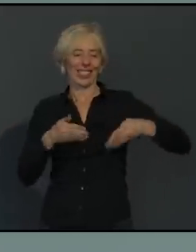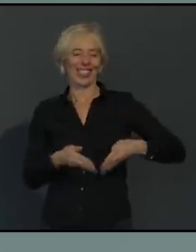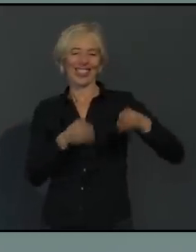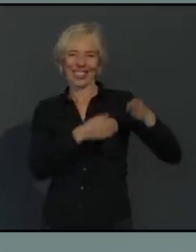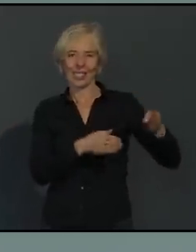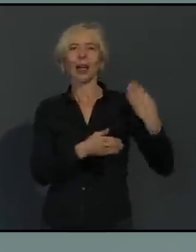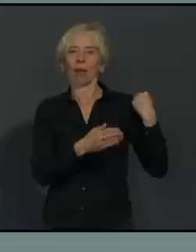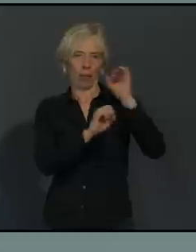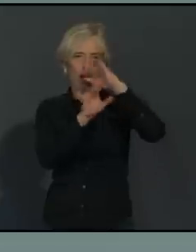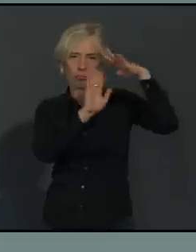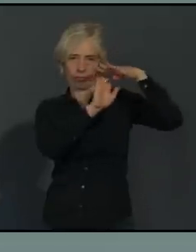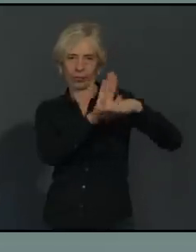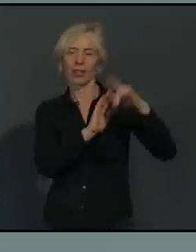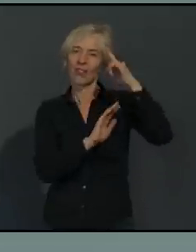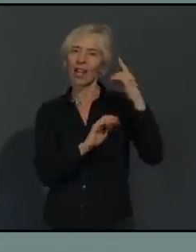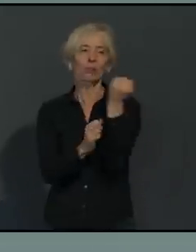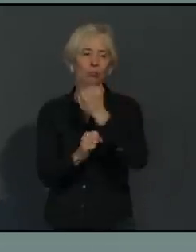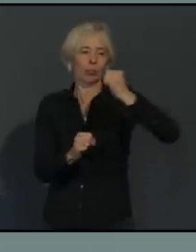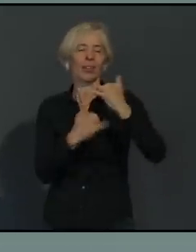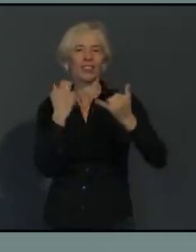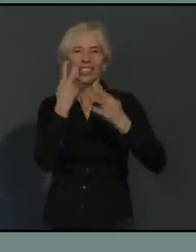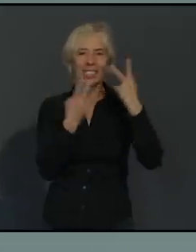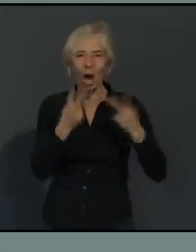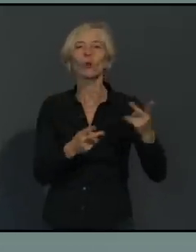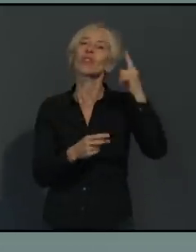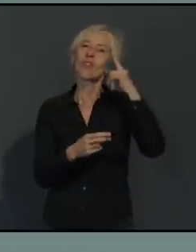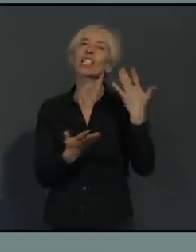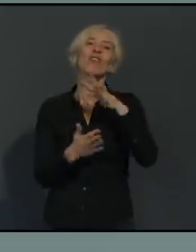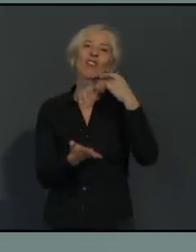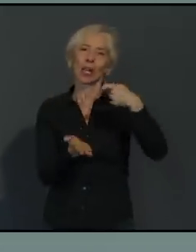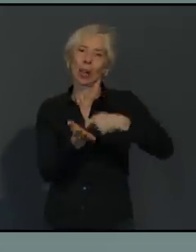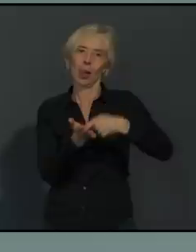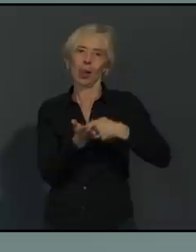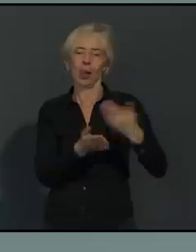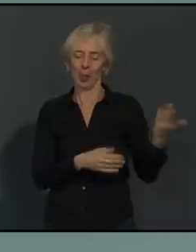des Verstoßes denn tatsächlich auch vorliegt. Herr Trebes, ich hoffe, ich habe es richtig gesagt. Sehr gut.